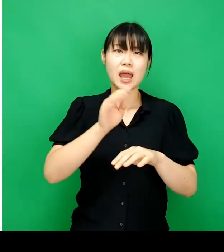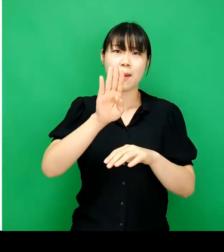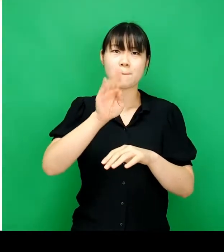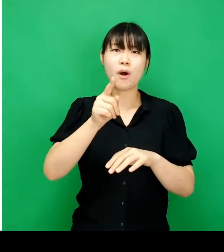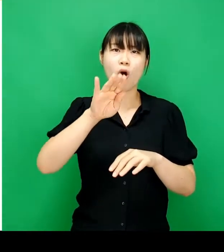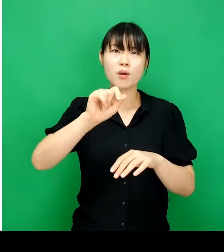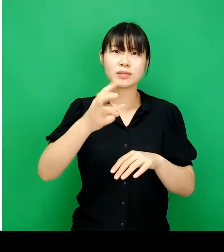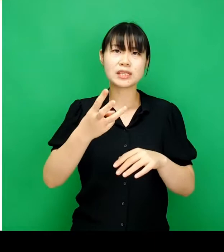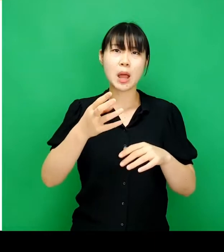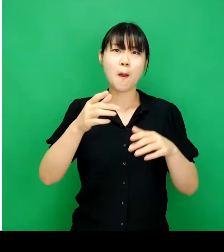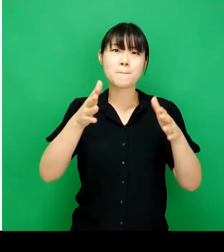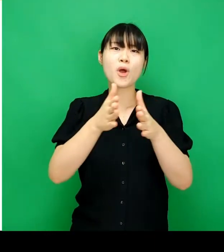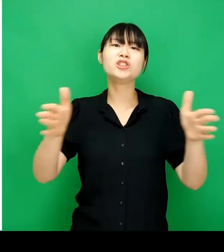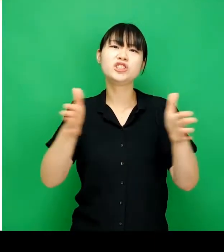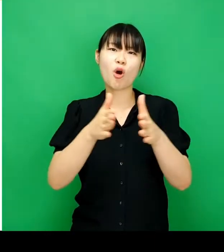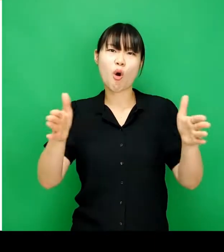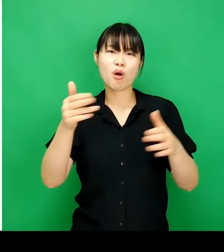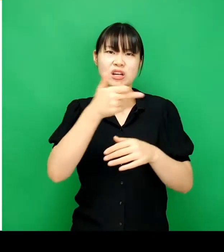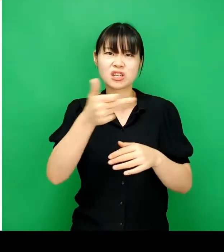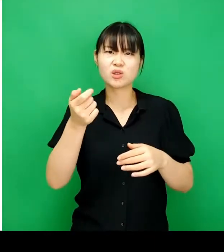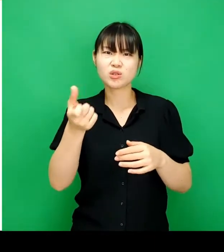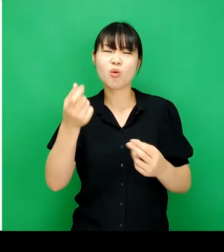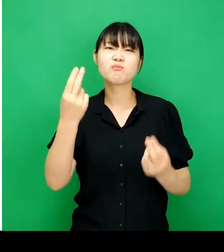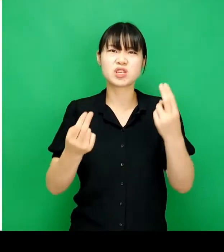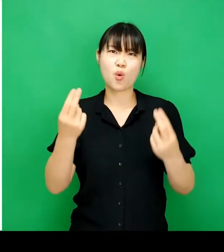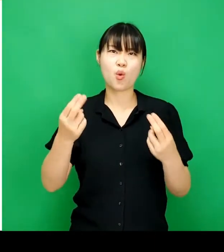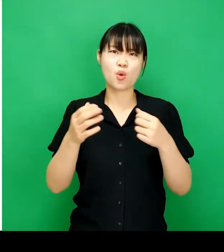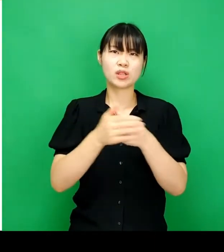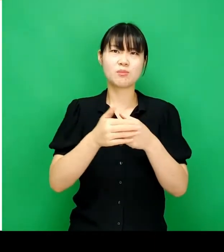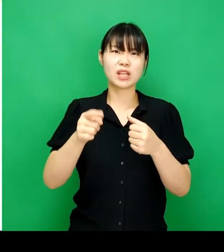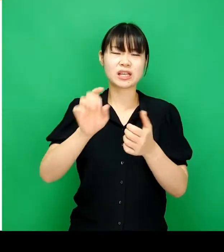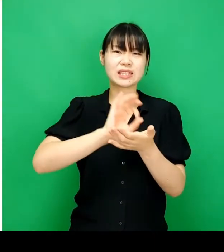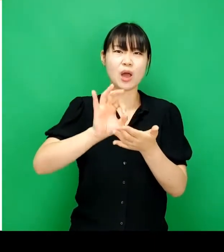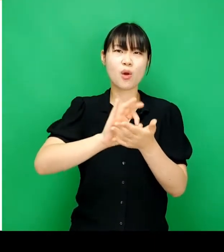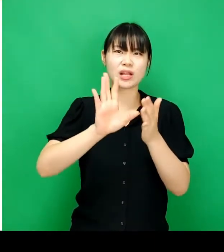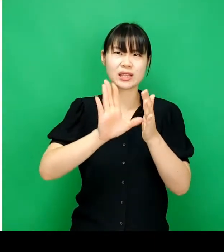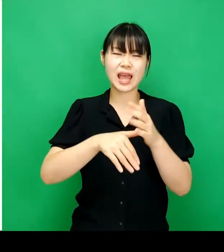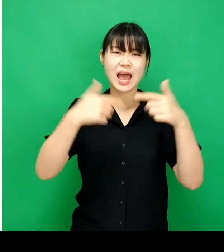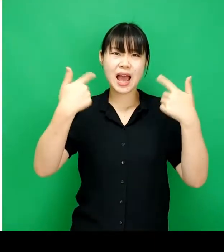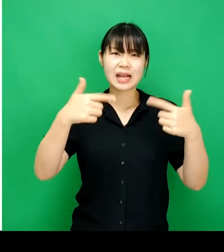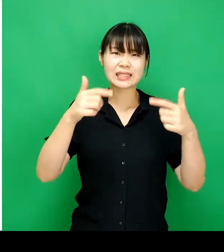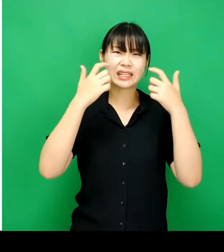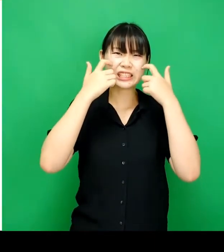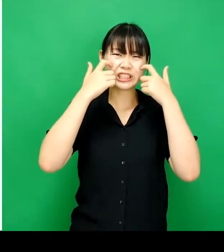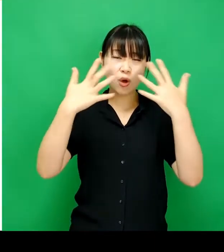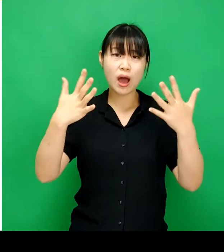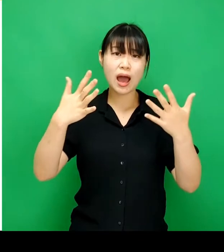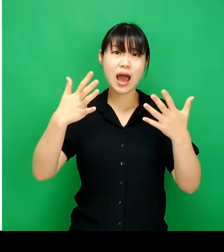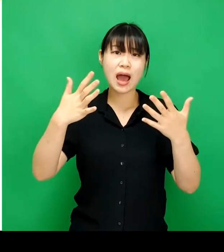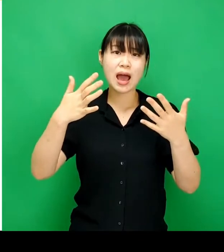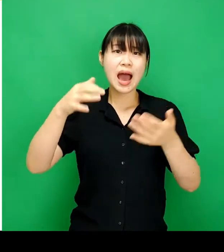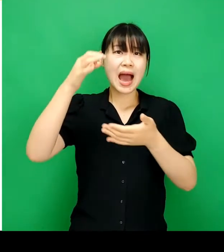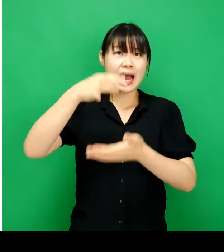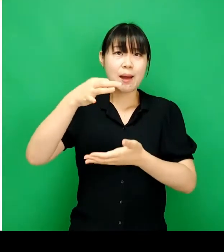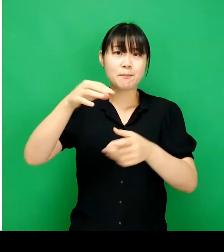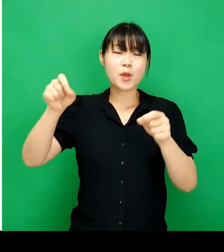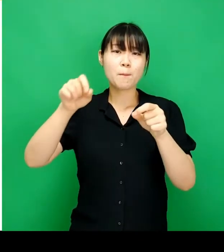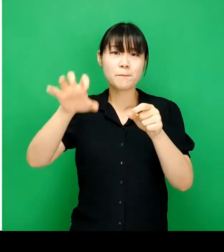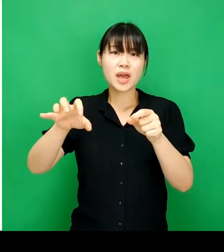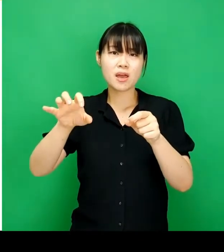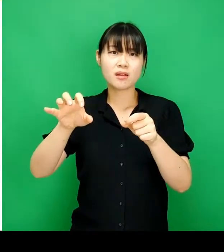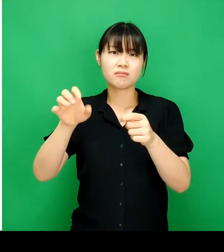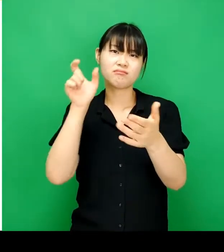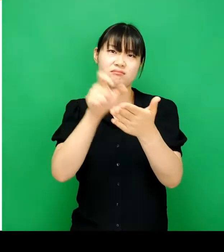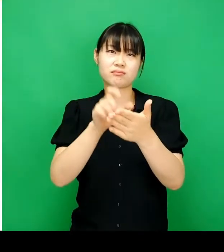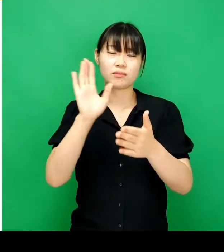면적의 크고 작음으로 값을 비교해야 하기 때문입니다. 그래서 버블차트를 사용할 때는 항상 정확한 값을 옆에